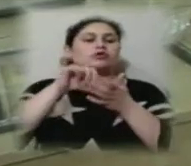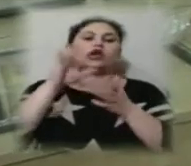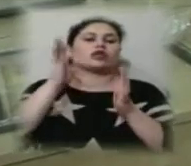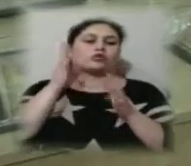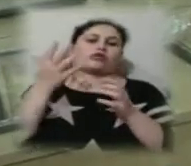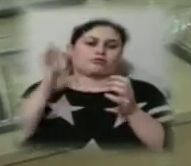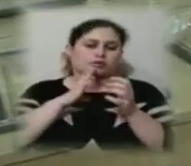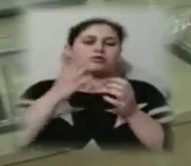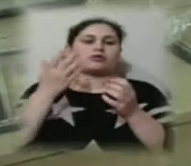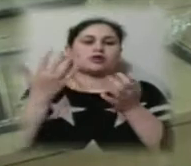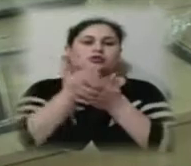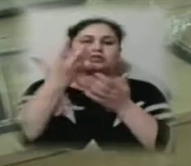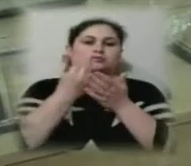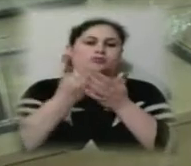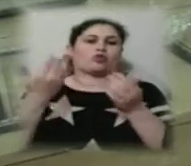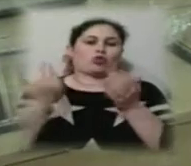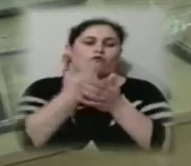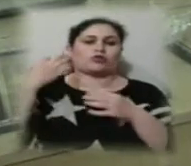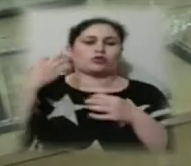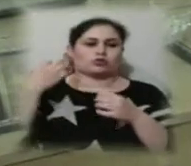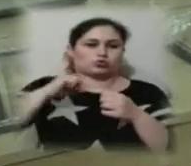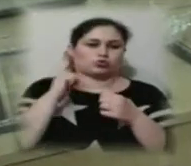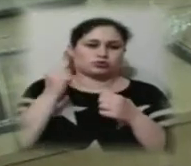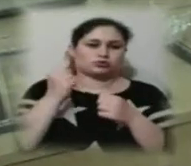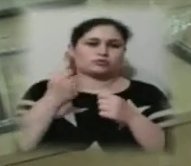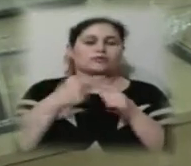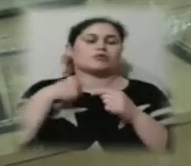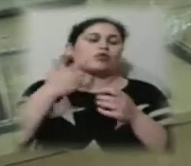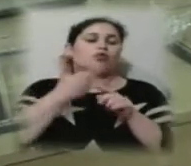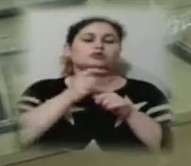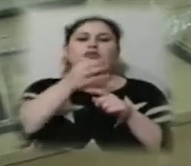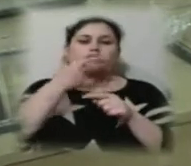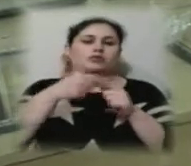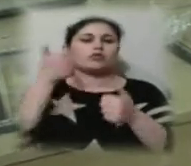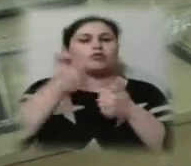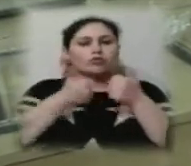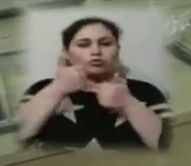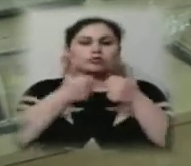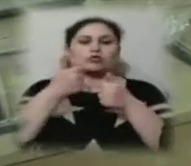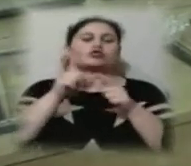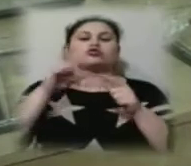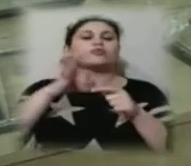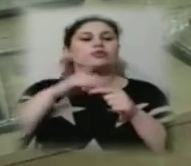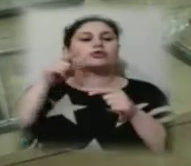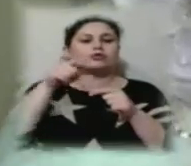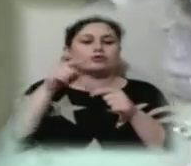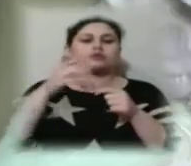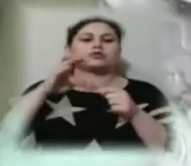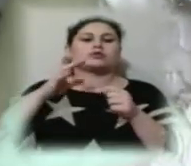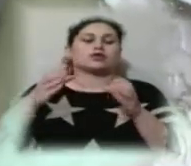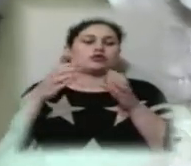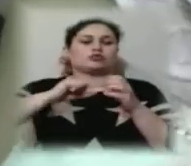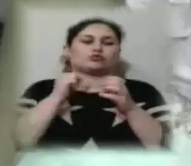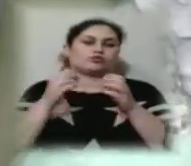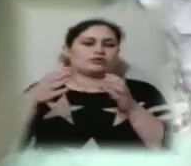подобалося на цьому конкурсі, що там були дружні діти. Я